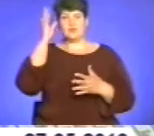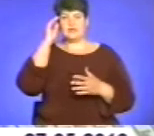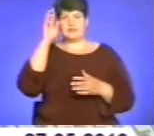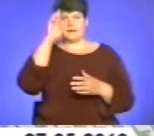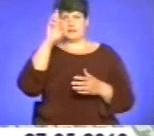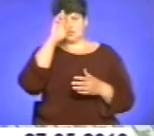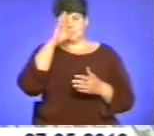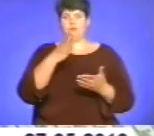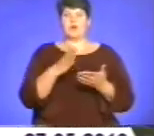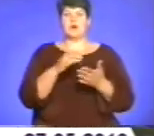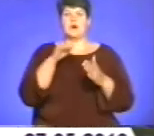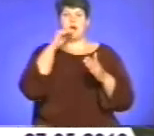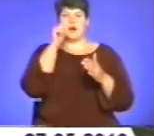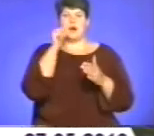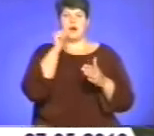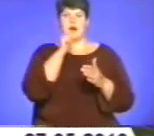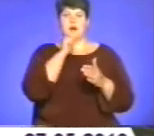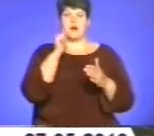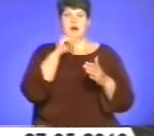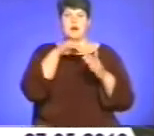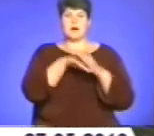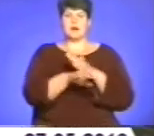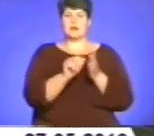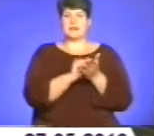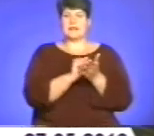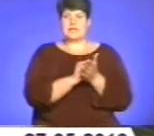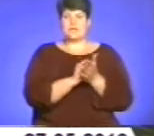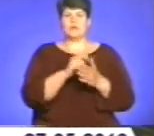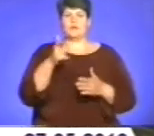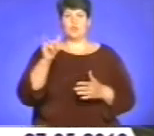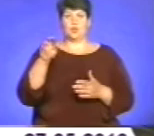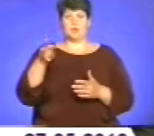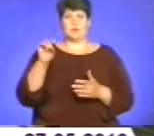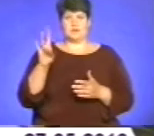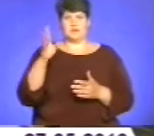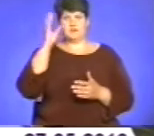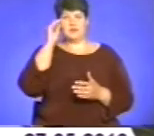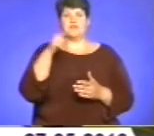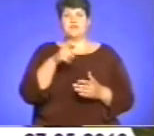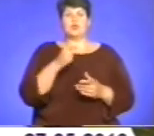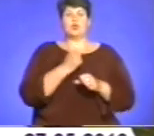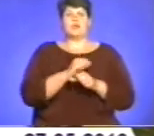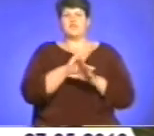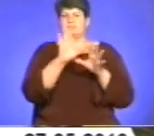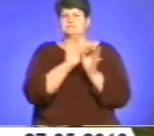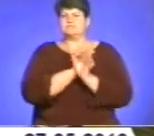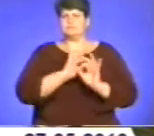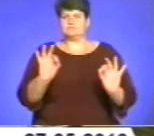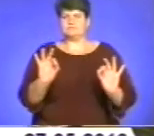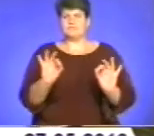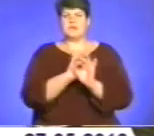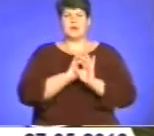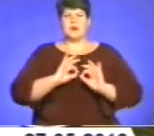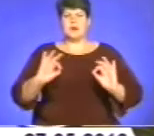архіву Тернопільської області Юрій Гумен. Все, що він робив по житті, він робив найкраще. Це блискуча кар'єра